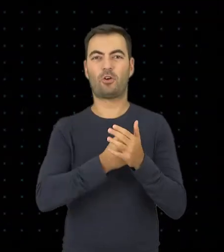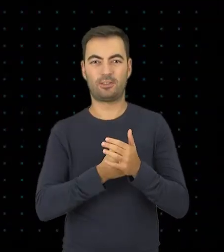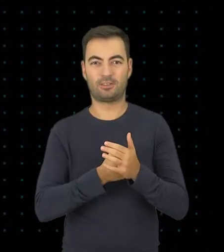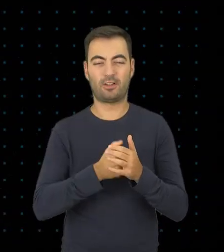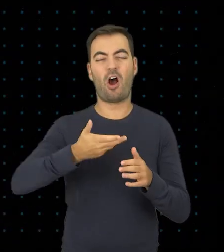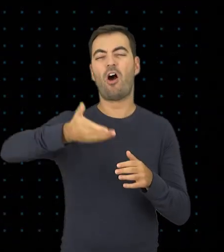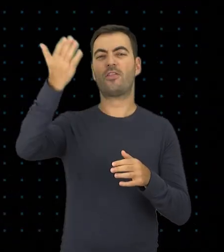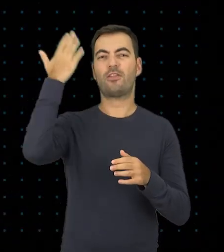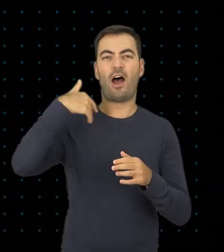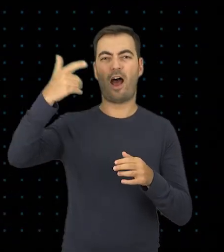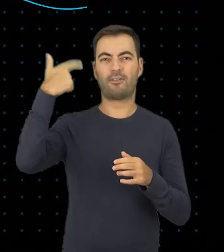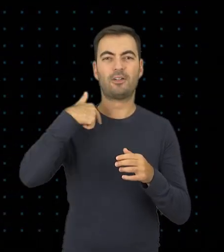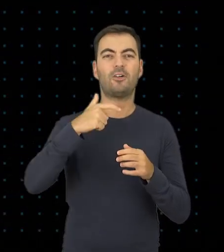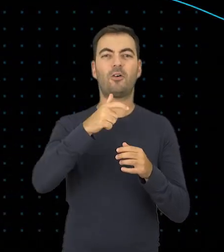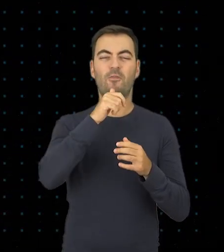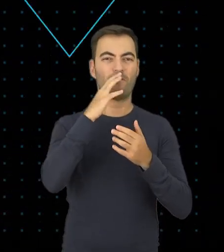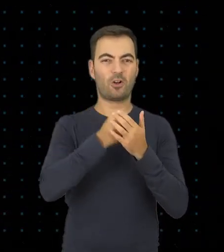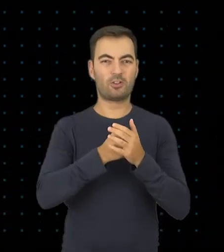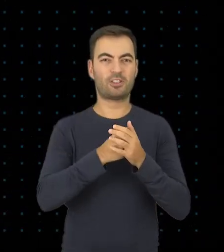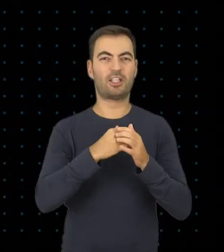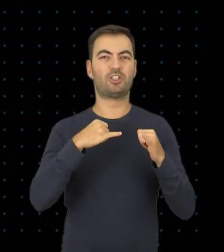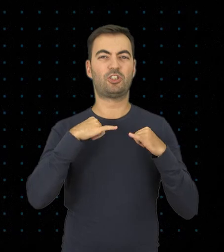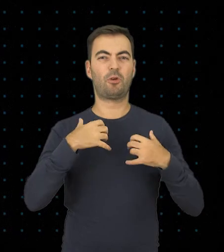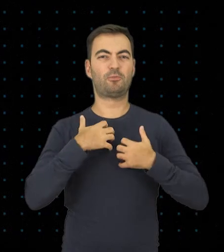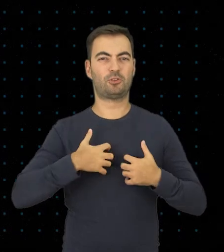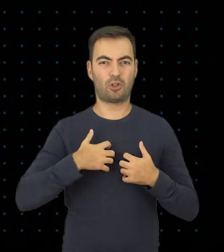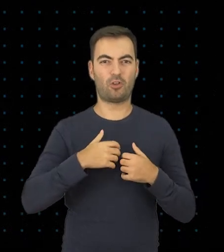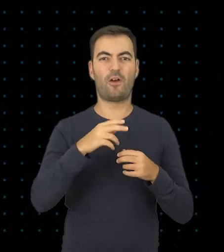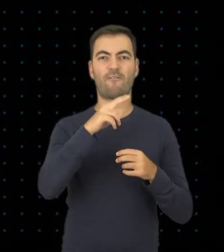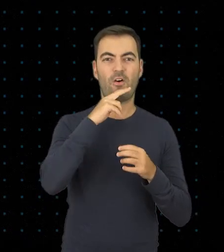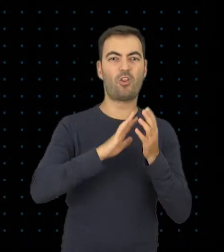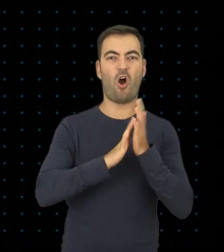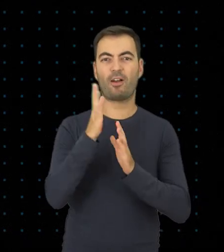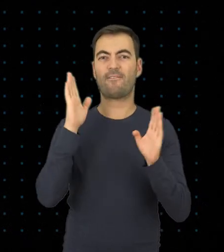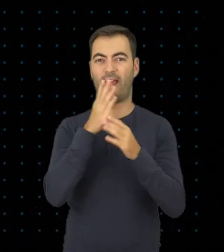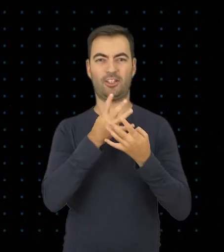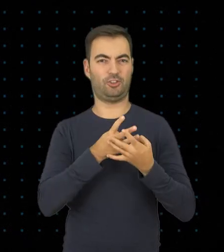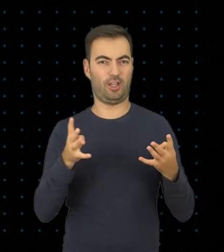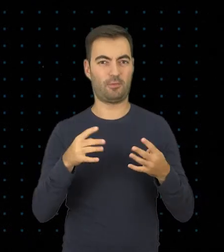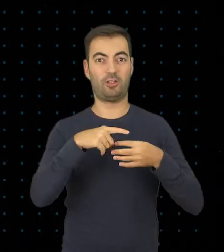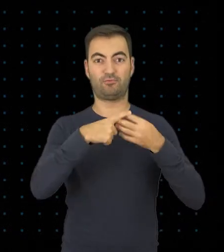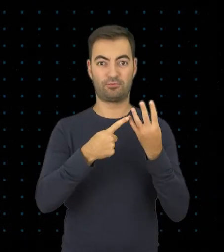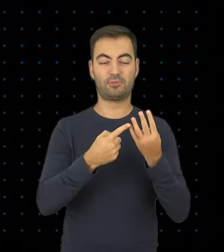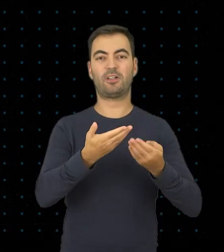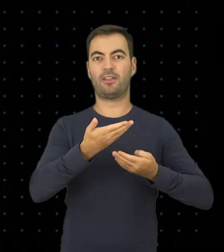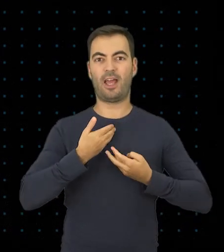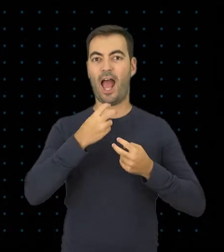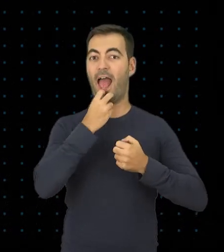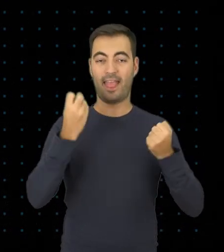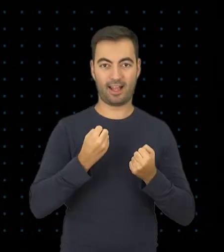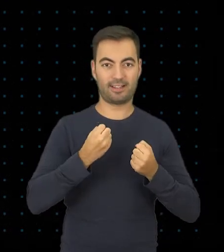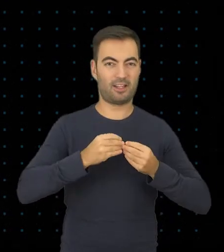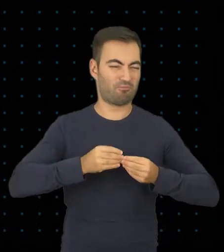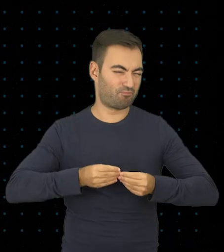zarania dziejów staraliśmy się ujarzmić siły przyrody. Wody, ognia, wiatru i ziemi. Aby pozyskać energię